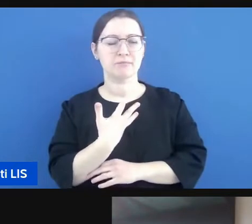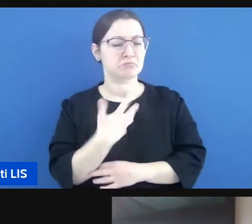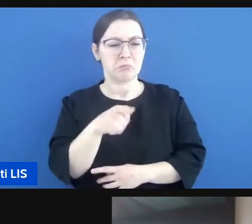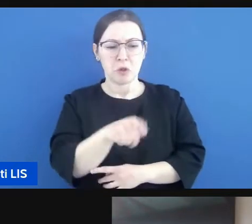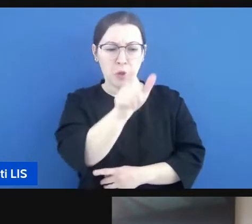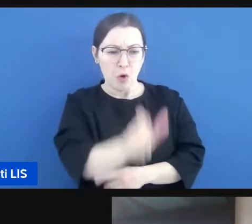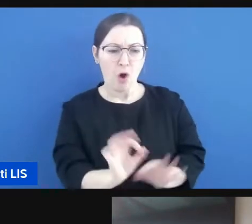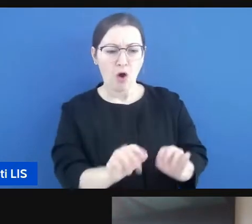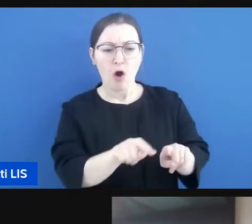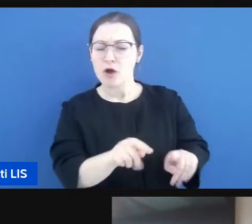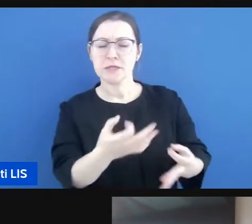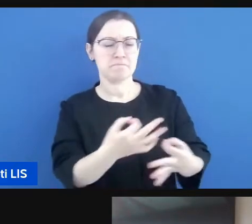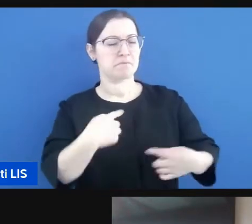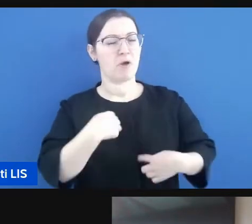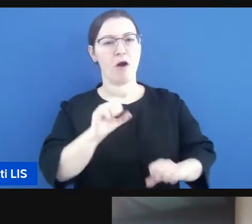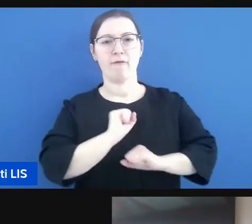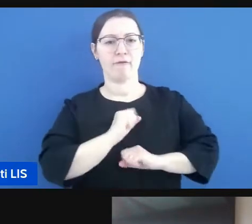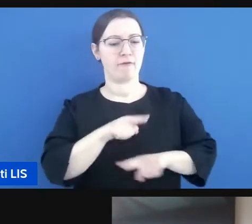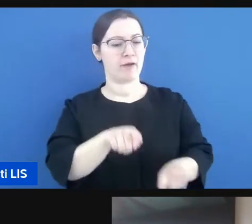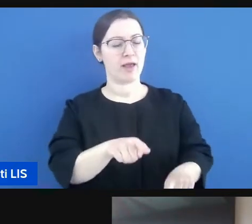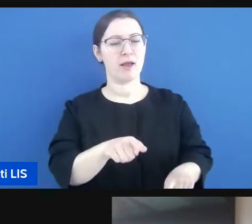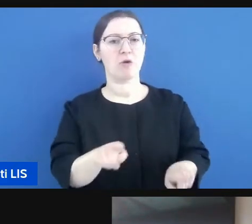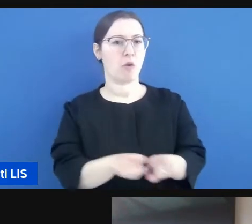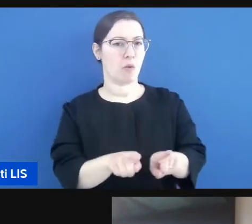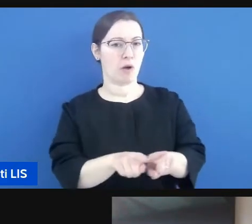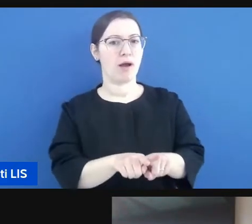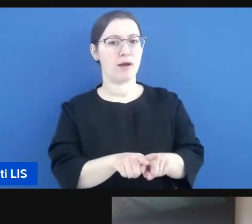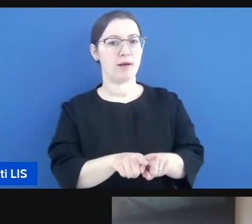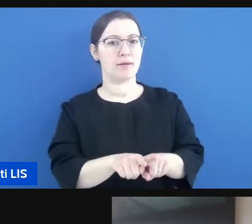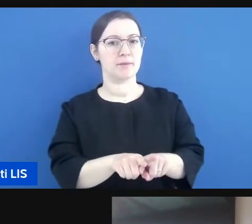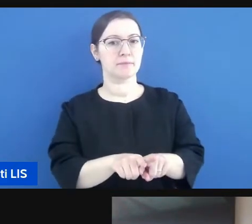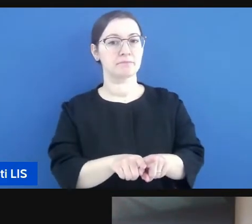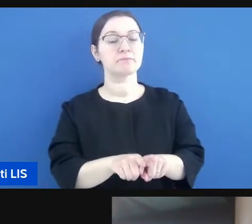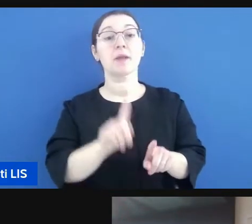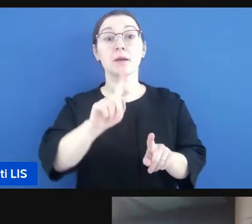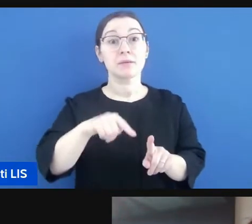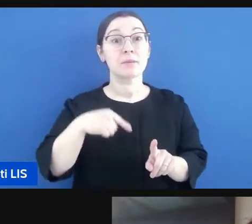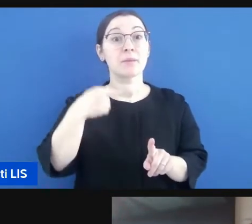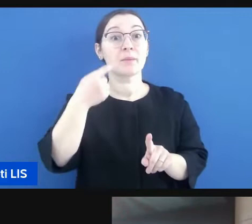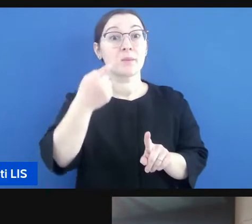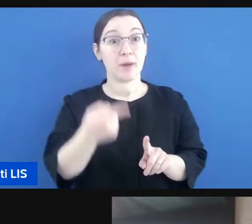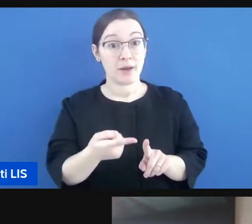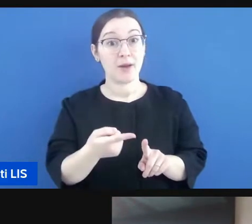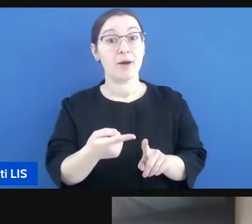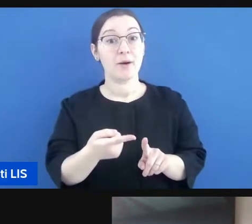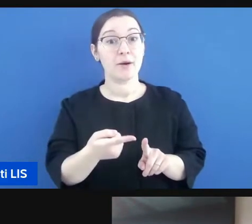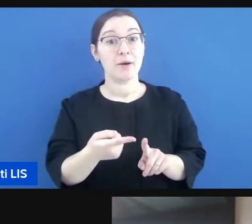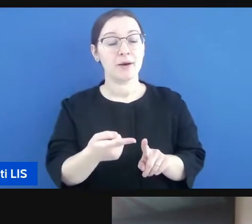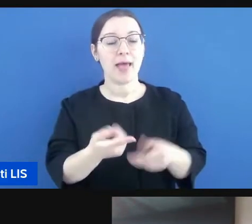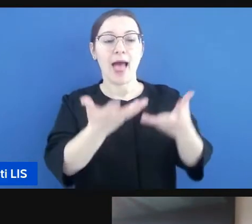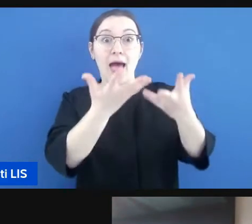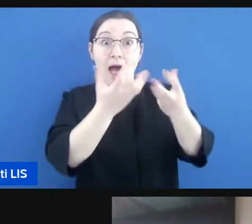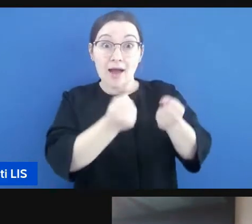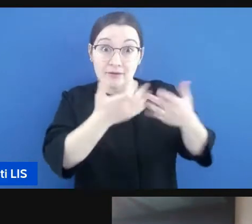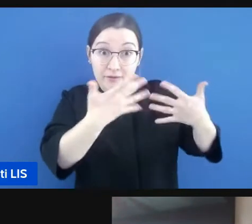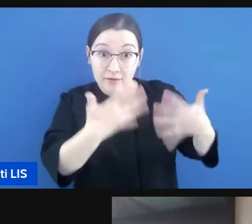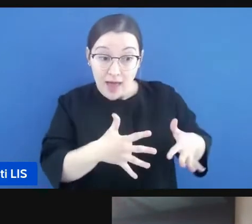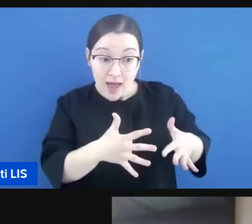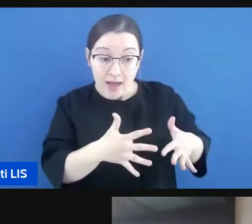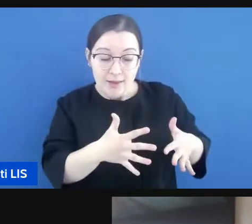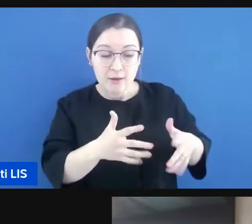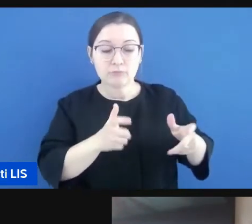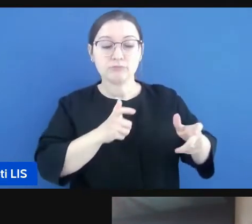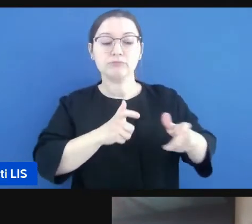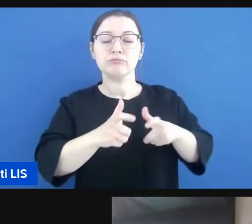o per quello che sei e e poi di conseguenza questa accettabilità e questo rapporto di